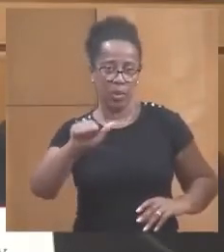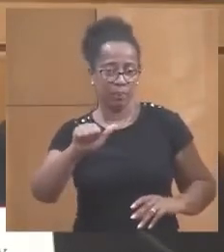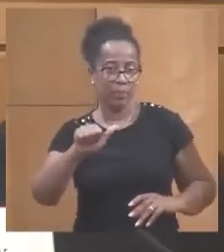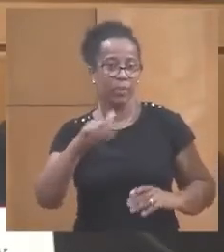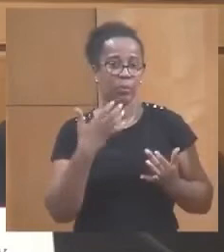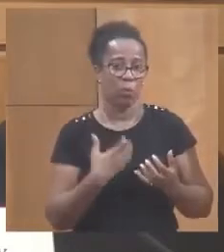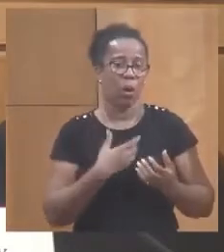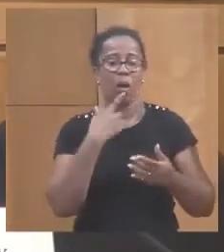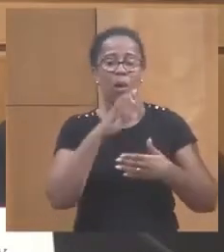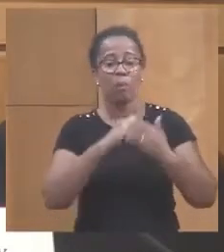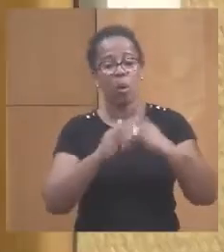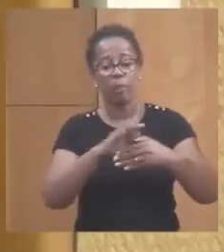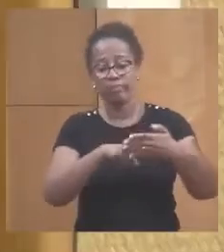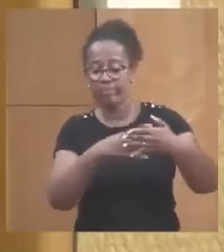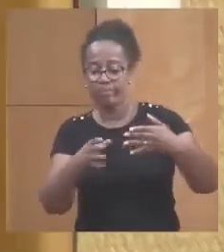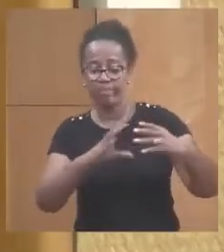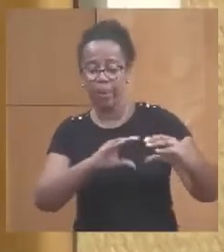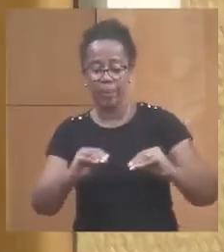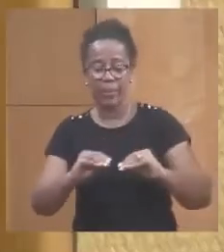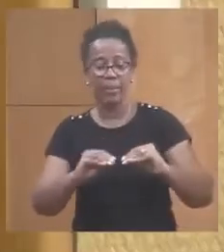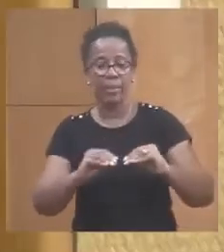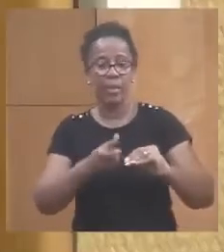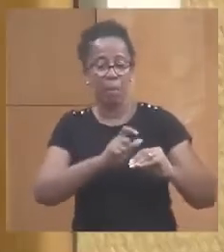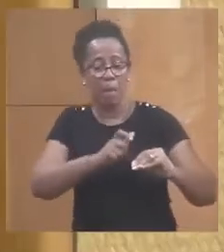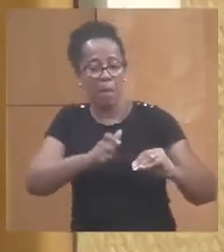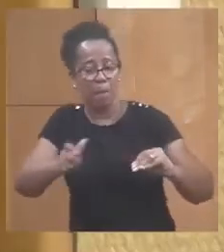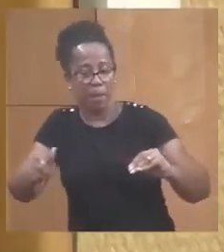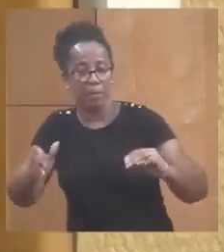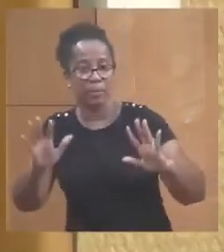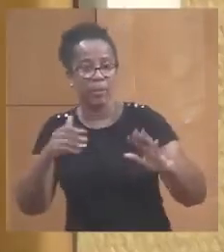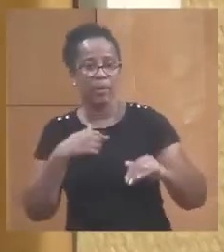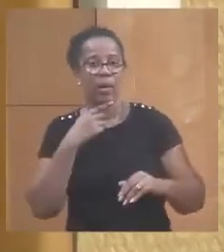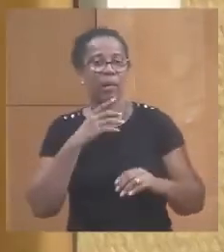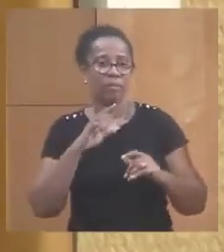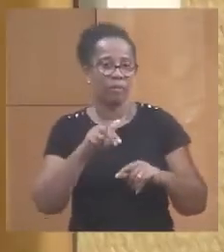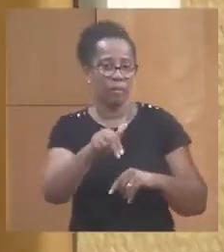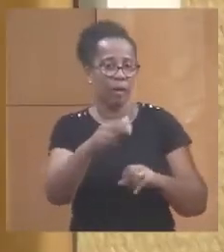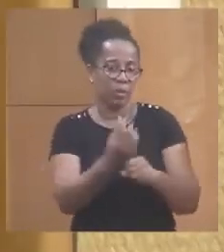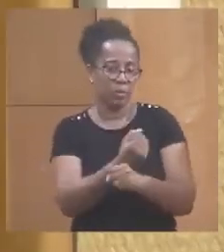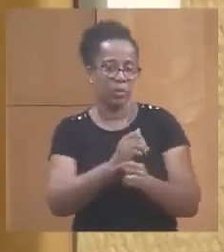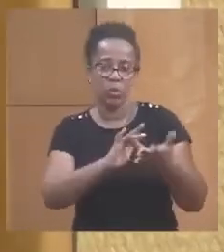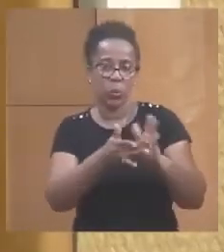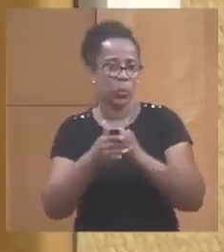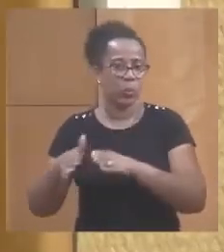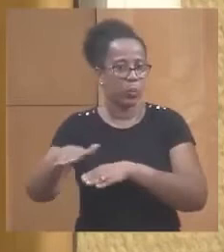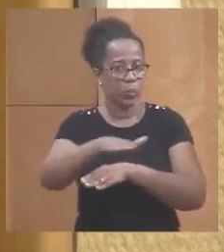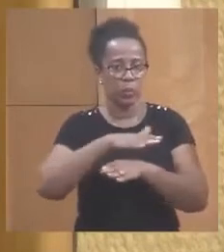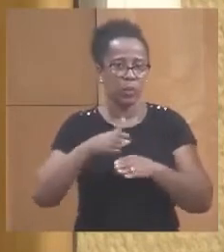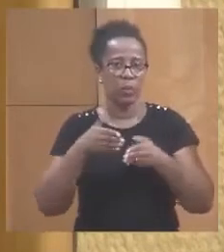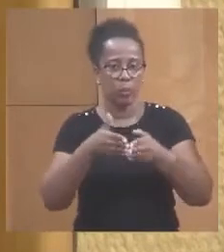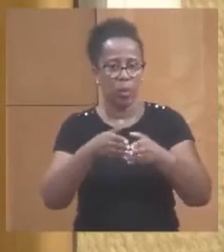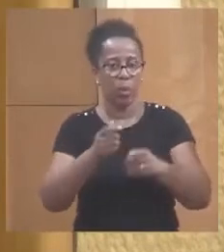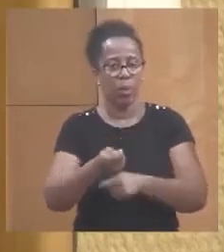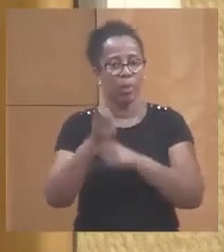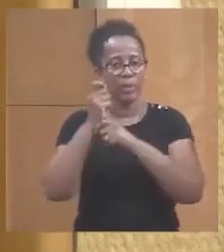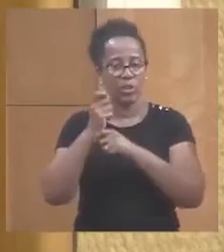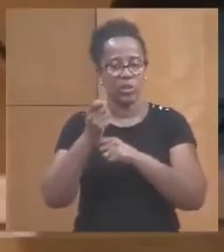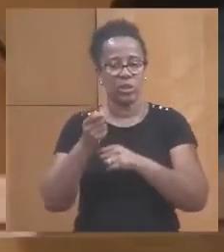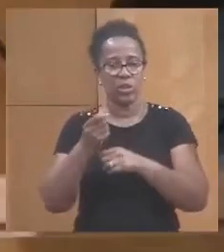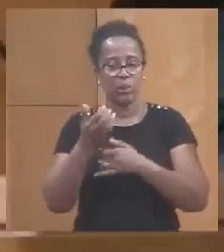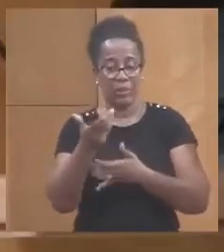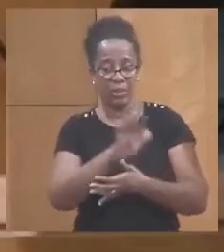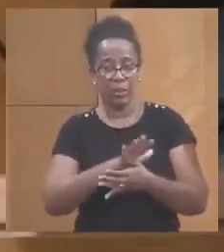le programme voté s'applique pas à pas et on va y arriver à remettre à niveau tous les ports de pêche, y compris celui du Robert,